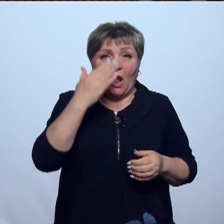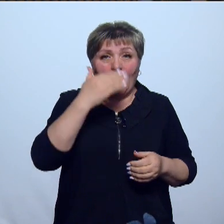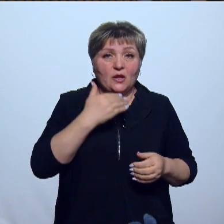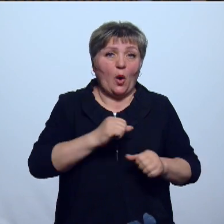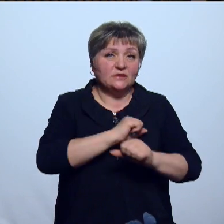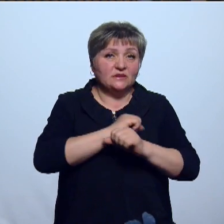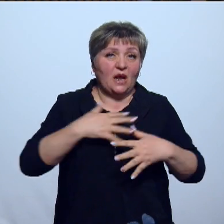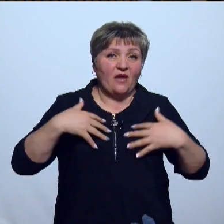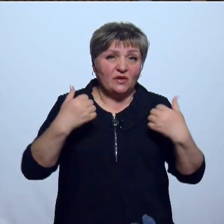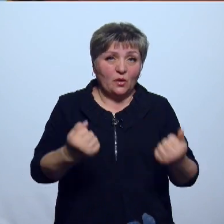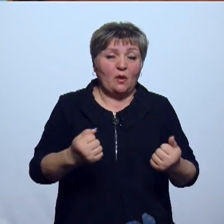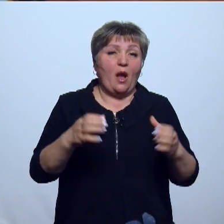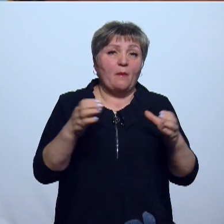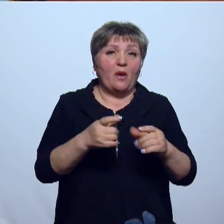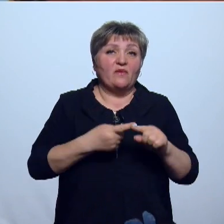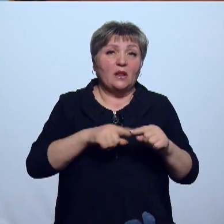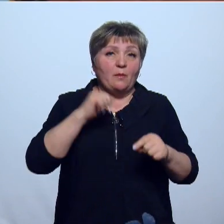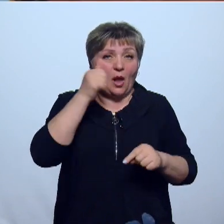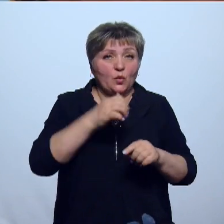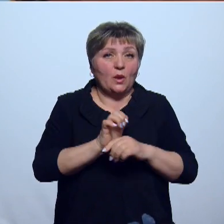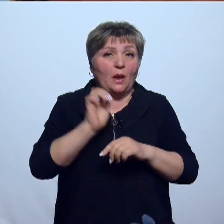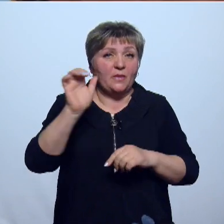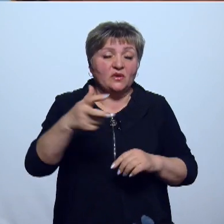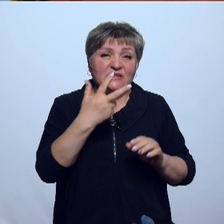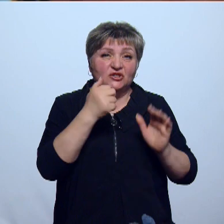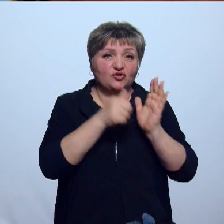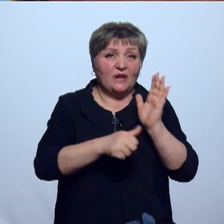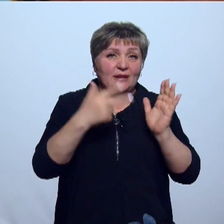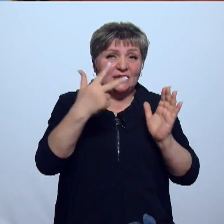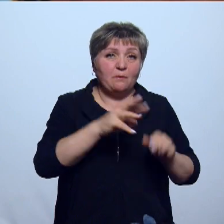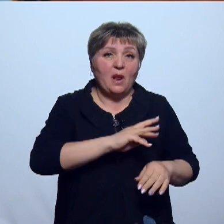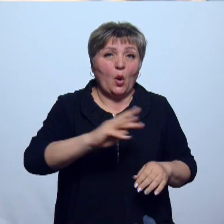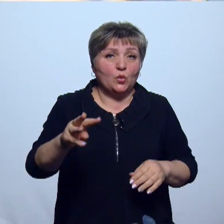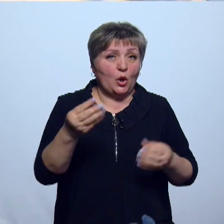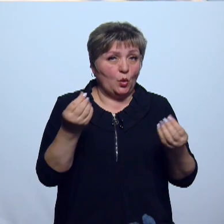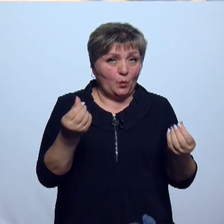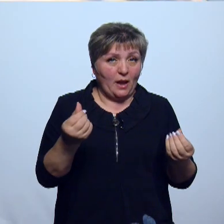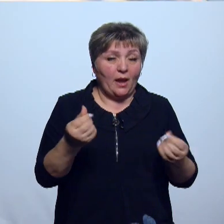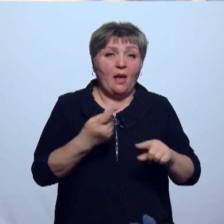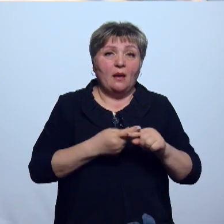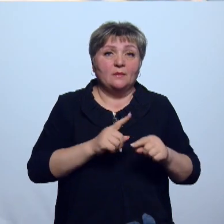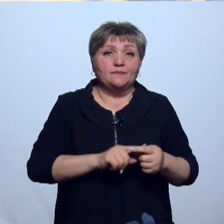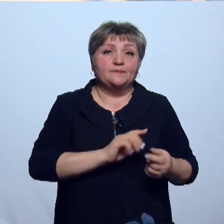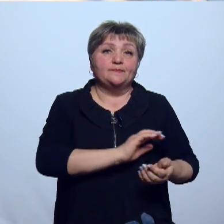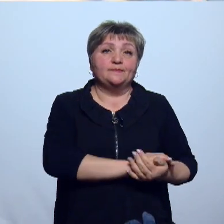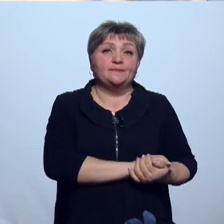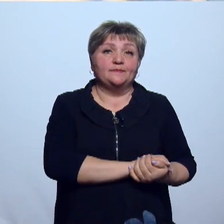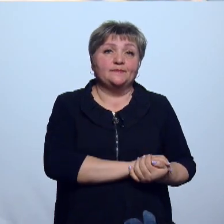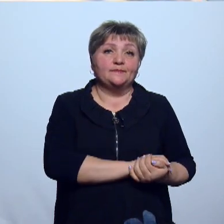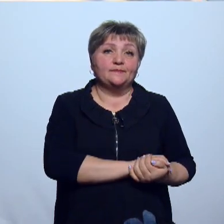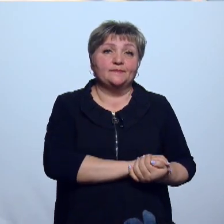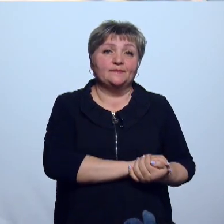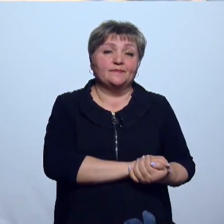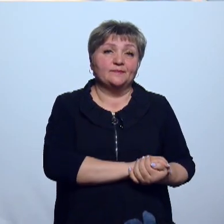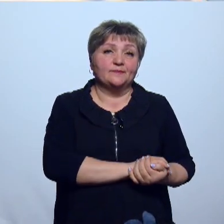кампанию из республиканского бюджета в этом году направлено 363 миллиона рублей. Елена Абуховская, Павел Яскин.